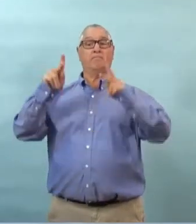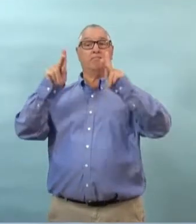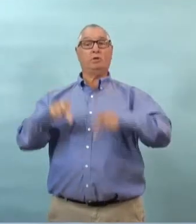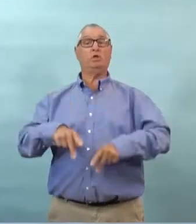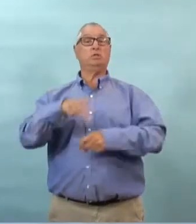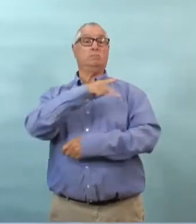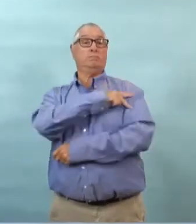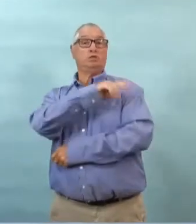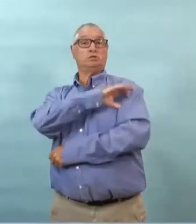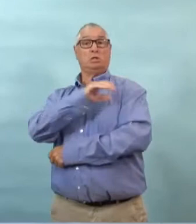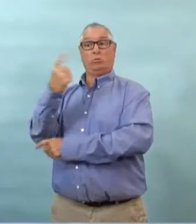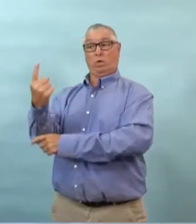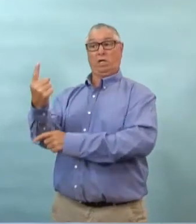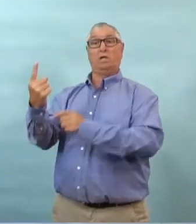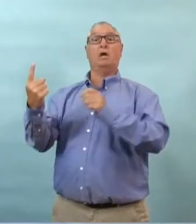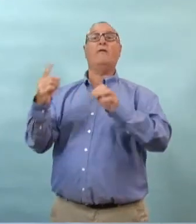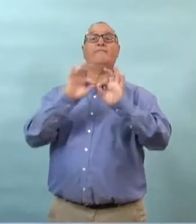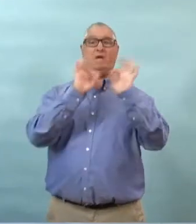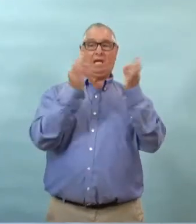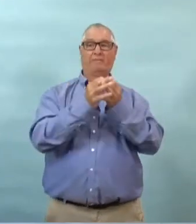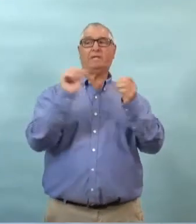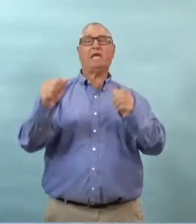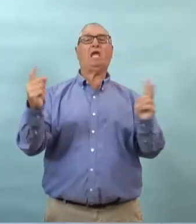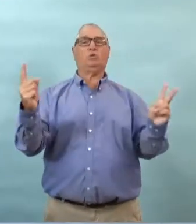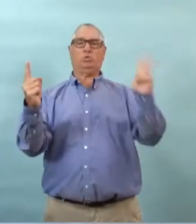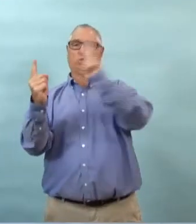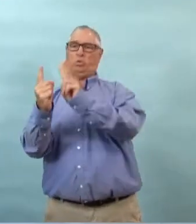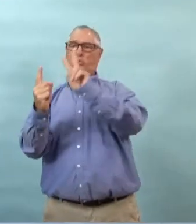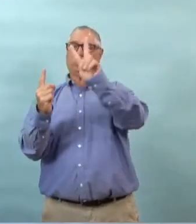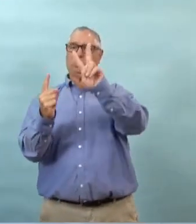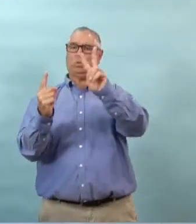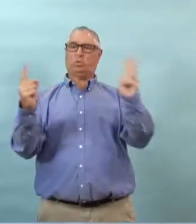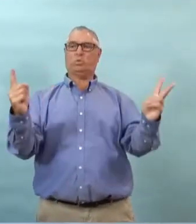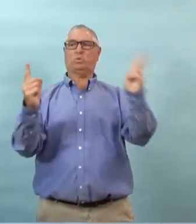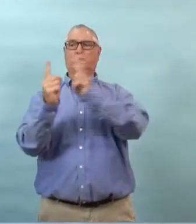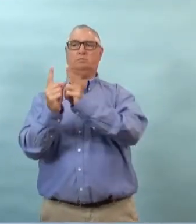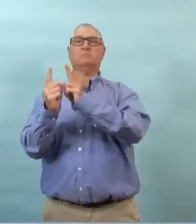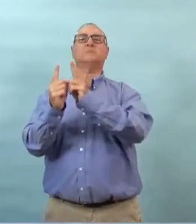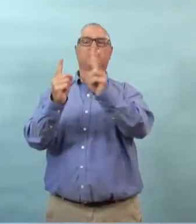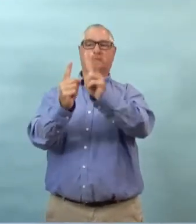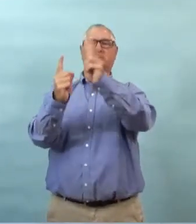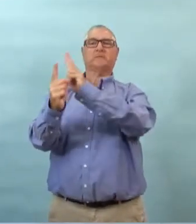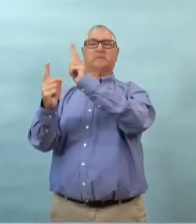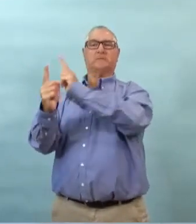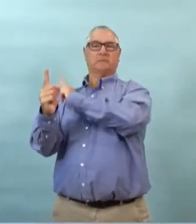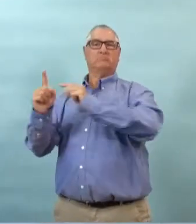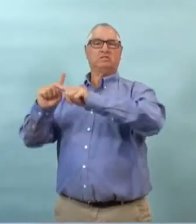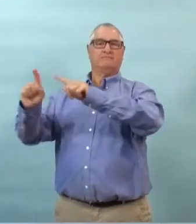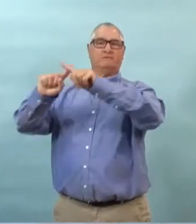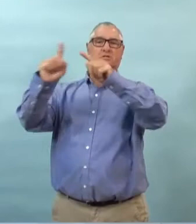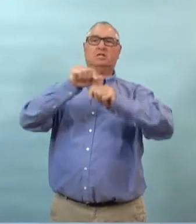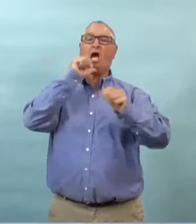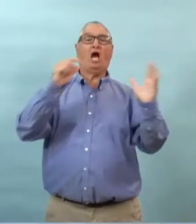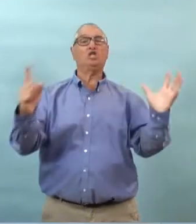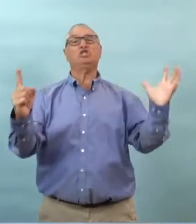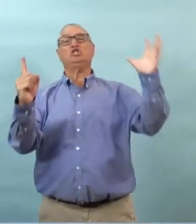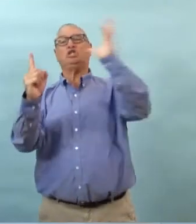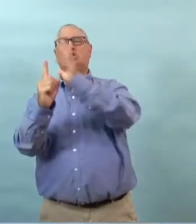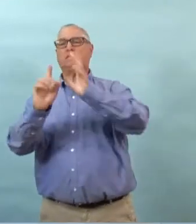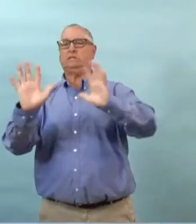soins et de permettre à ces gens là de rendre visite sans limite à leur être cher et bien c'est très apprécié et c'est utile